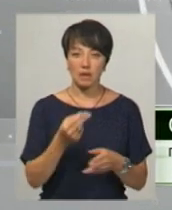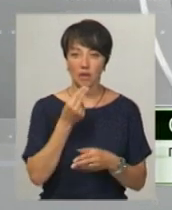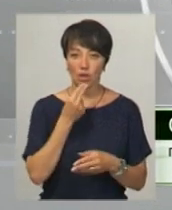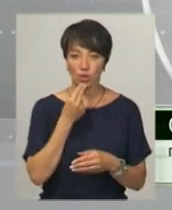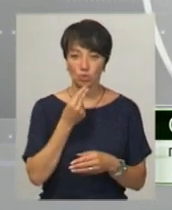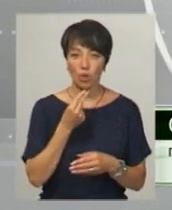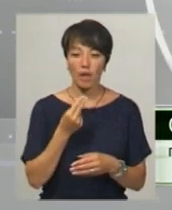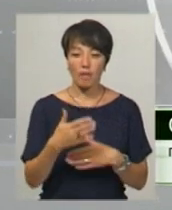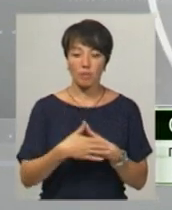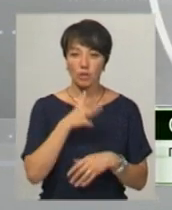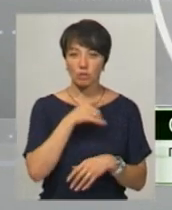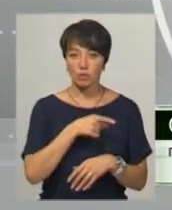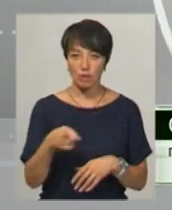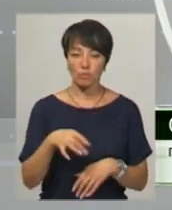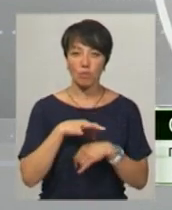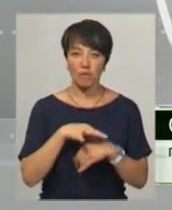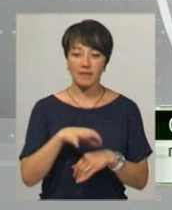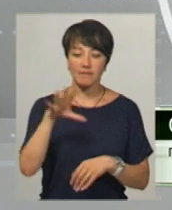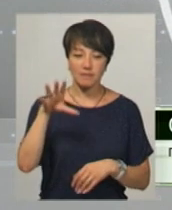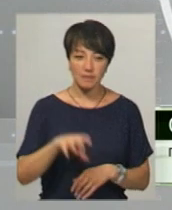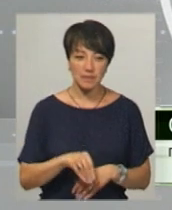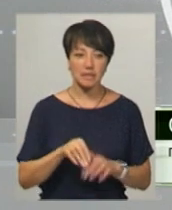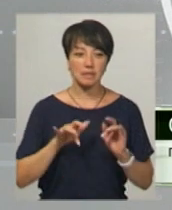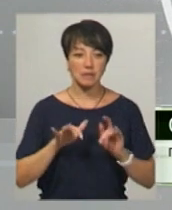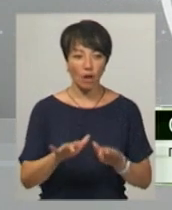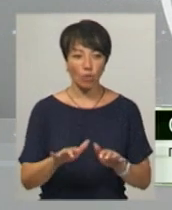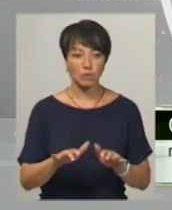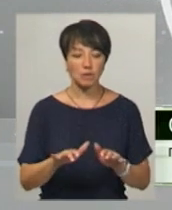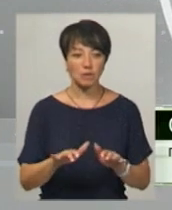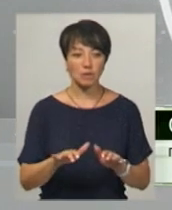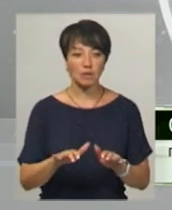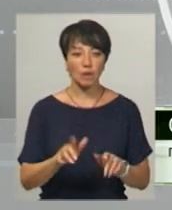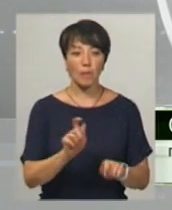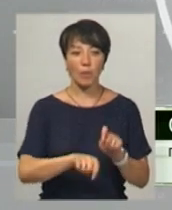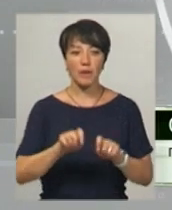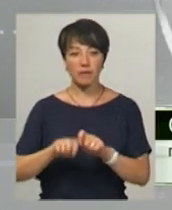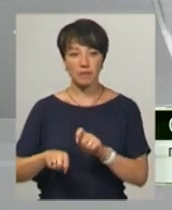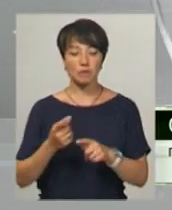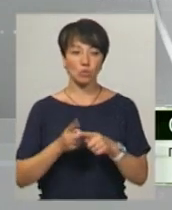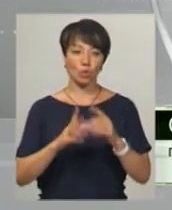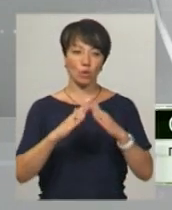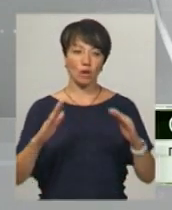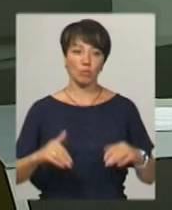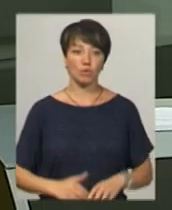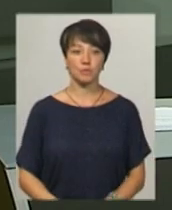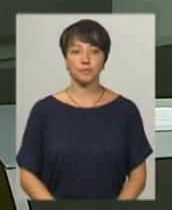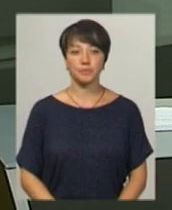Найближчим часом будуть проведені всі заходи по перевірці цього сабору.